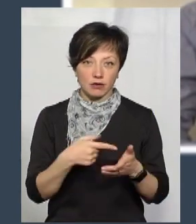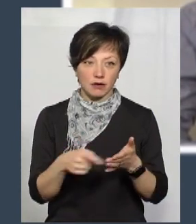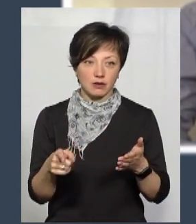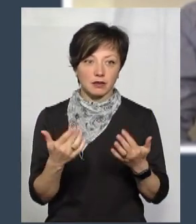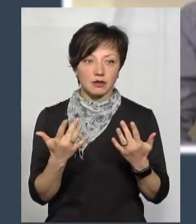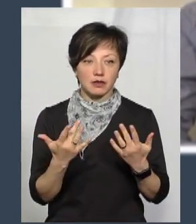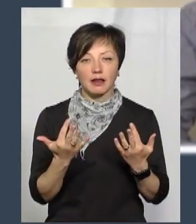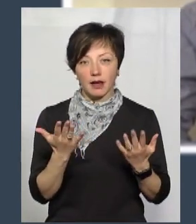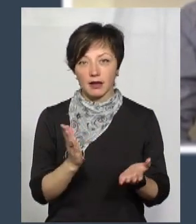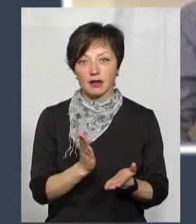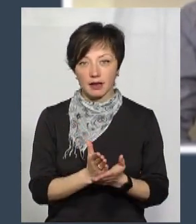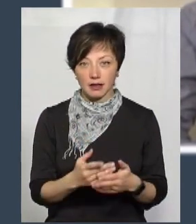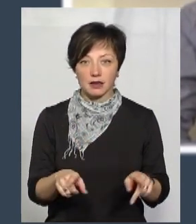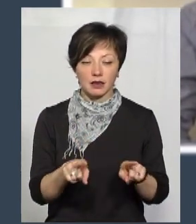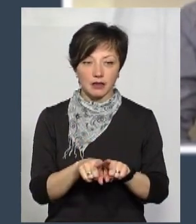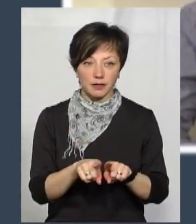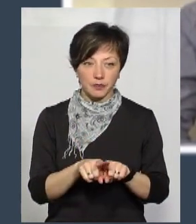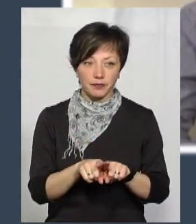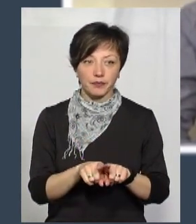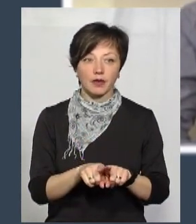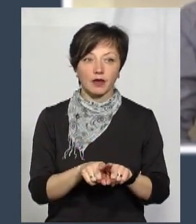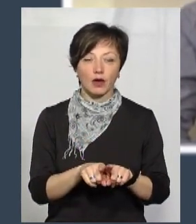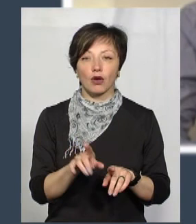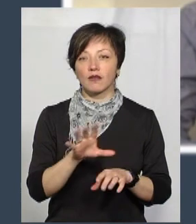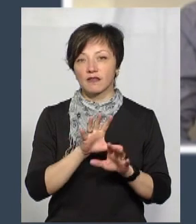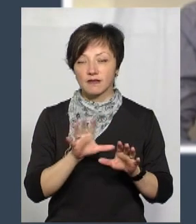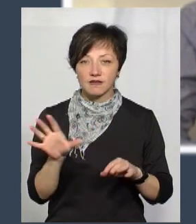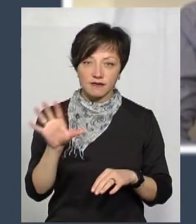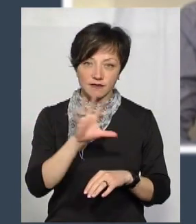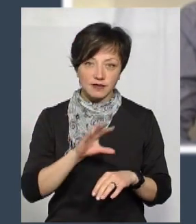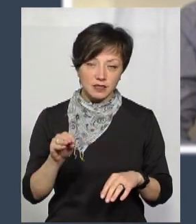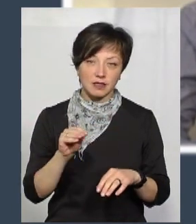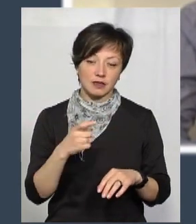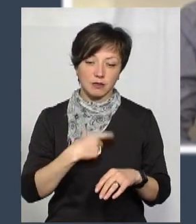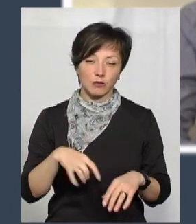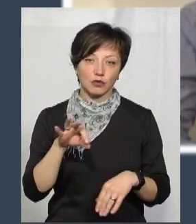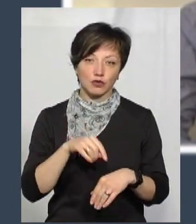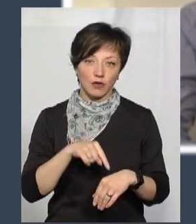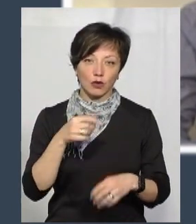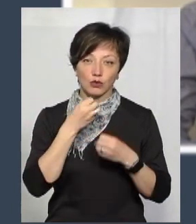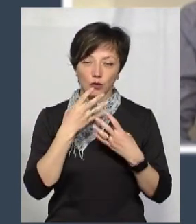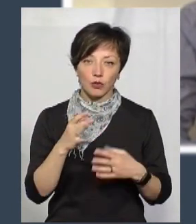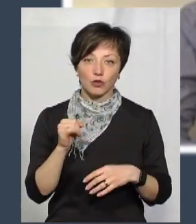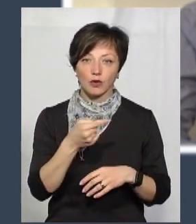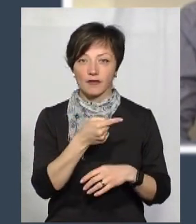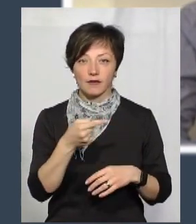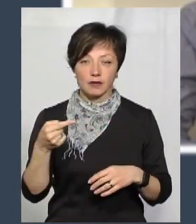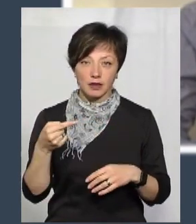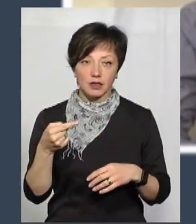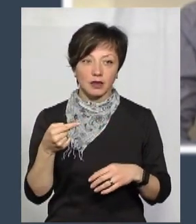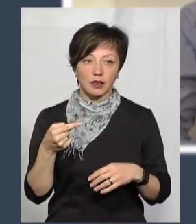на виписку? Декілька є таких пацієнтів, які себе почувають добре, яких вже